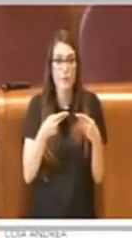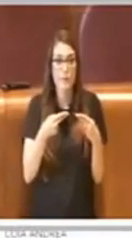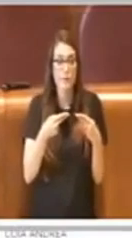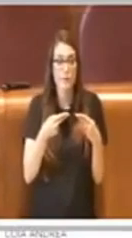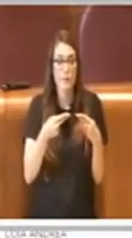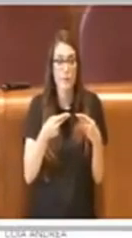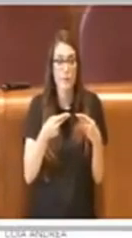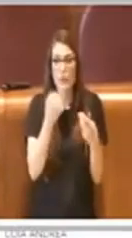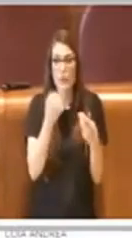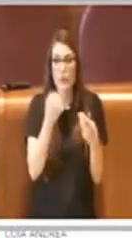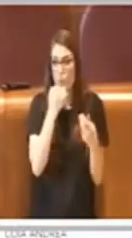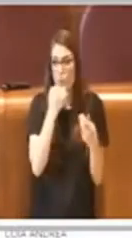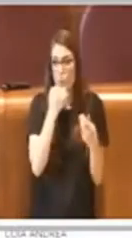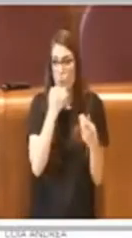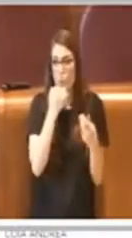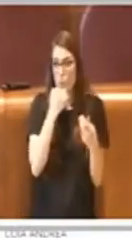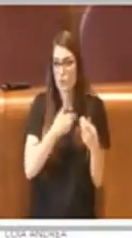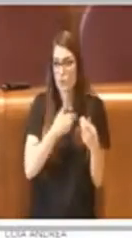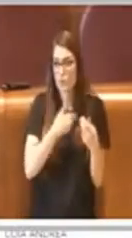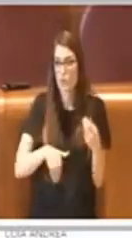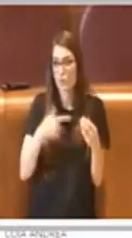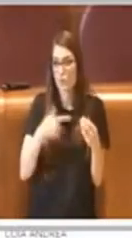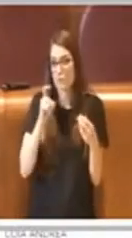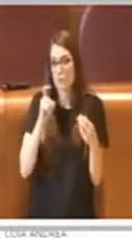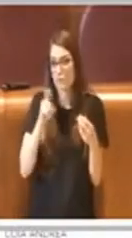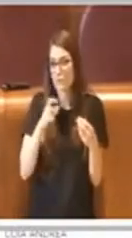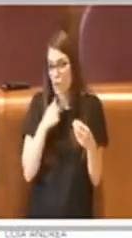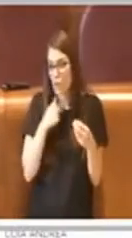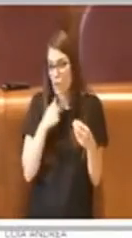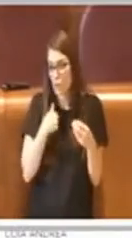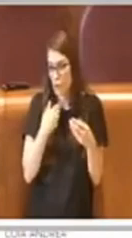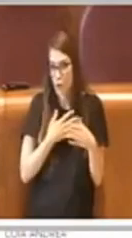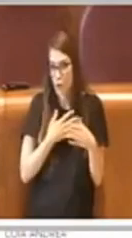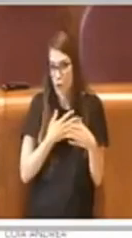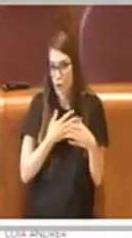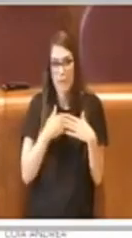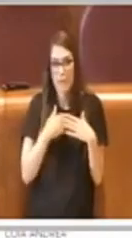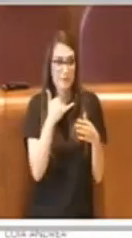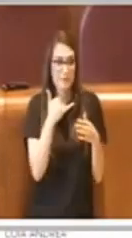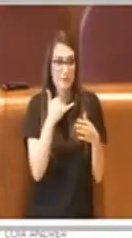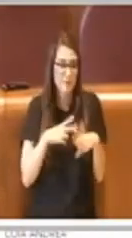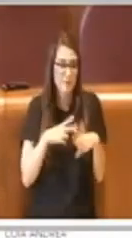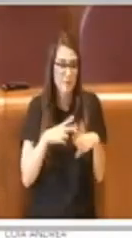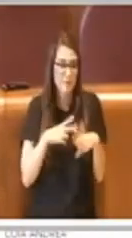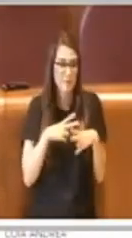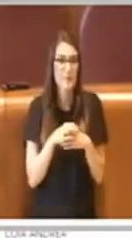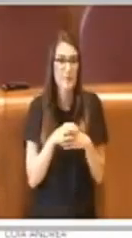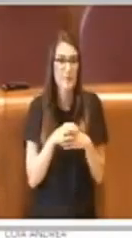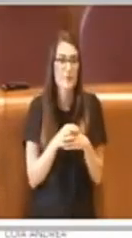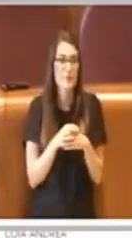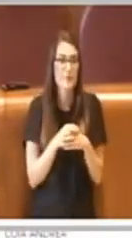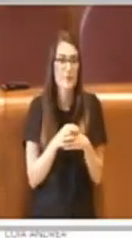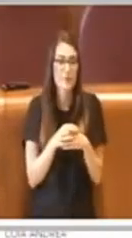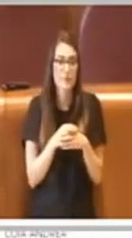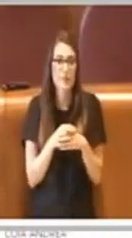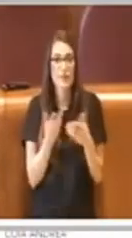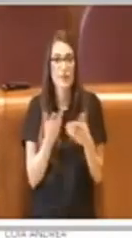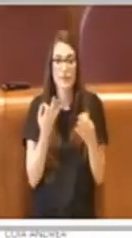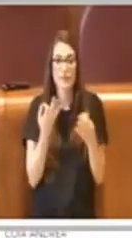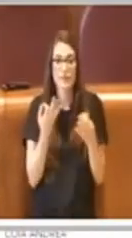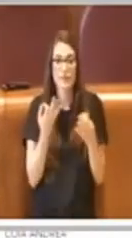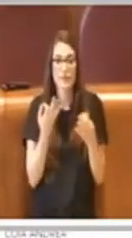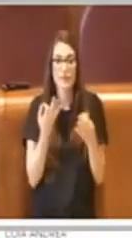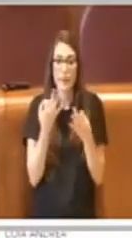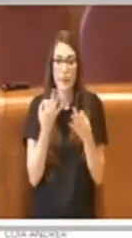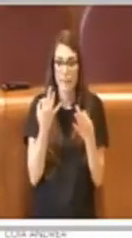Mi scusi consigliere Arduo, ho disattivato… Sì, ho notato, non vorrei presentire l'intervento,